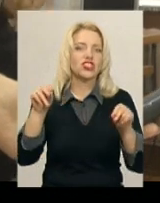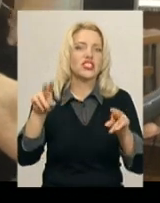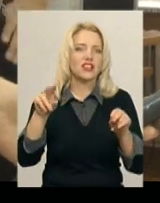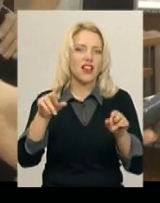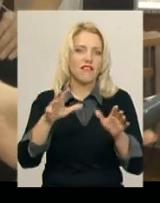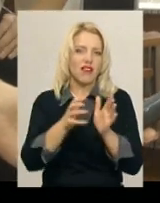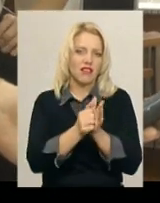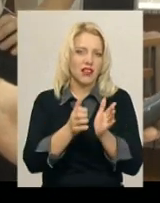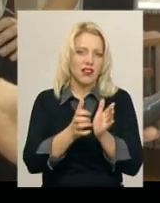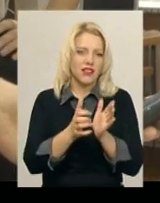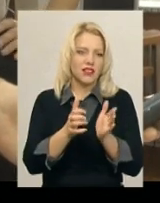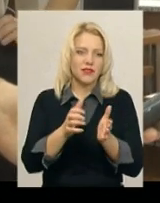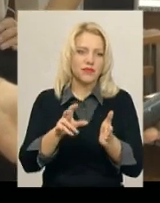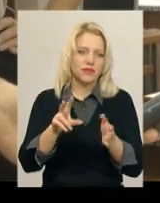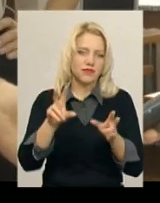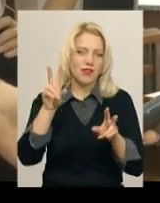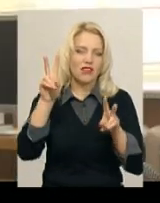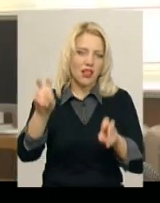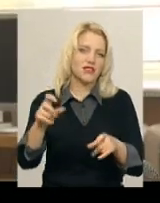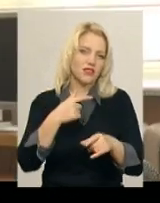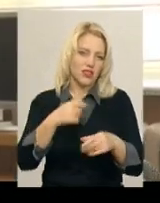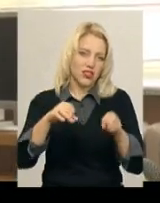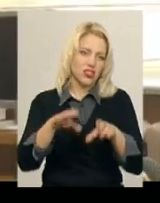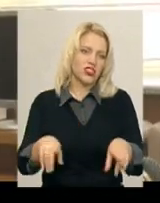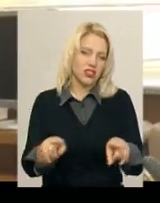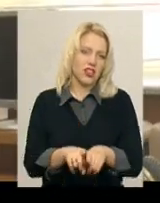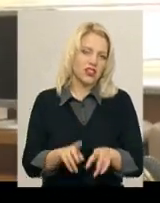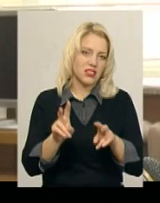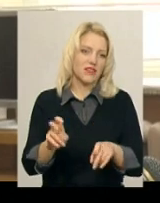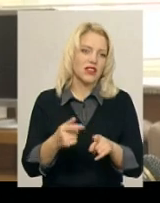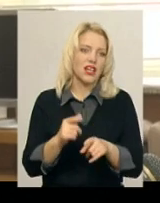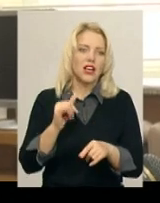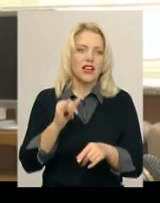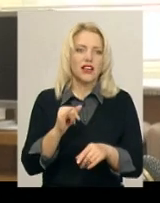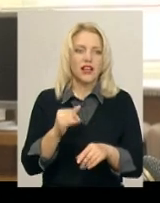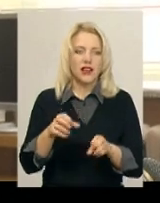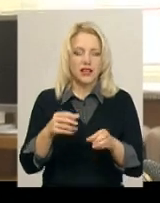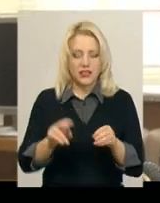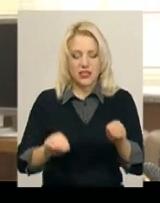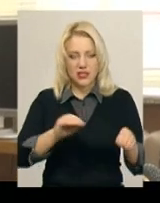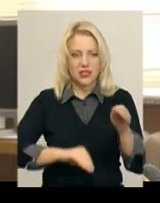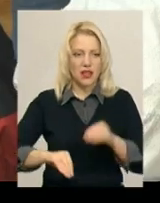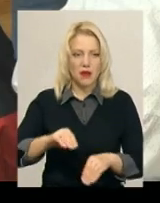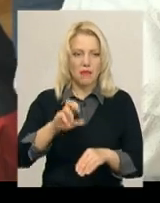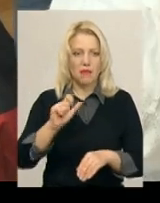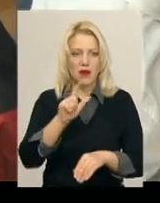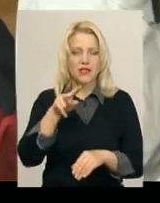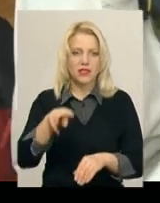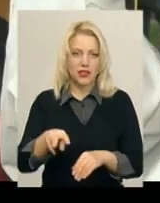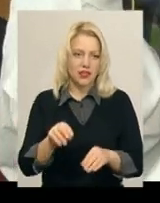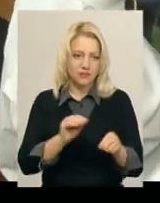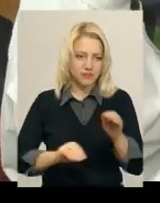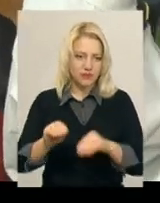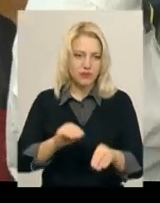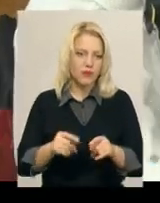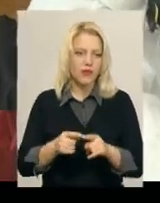І ми думаємо, візьмемо собі цю також назву. Ми зараз складаємо базу городського училища. Координатори,